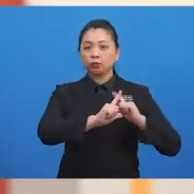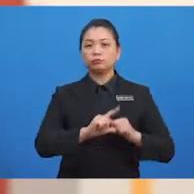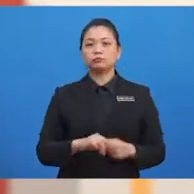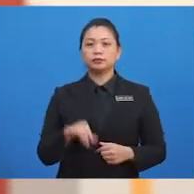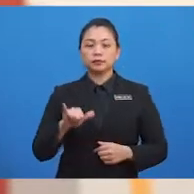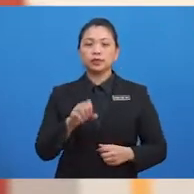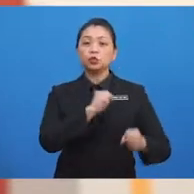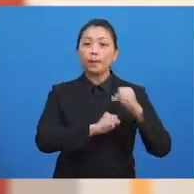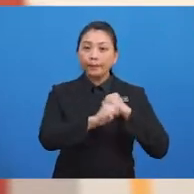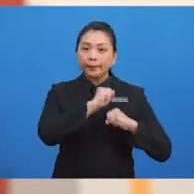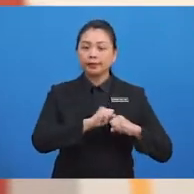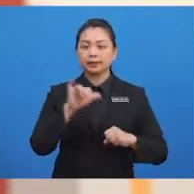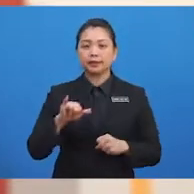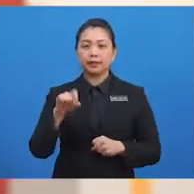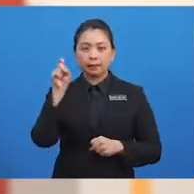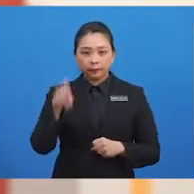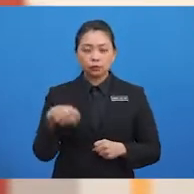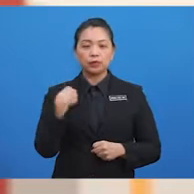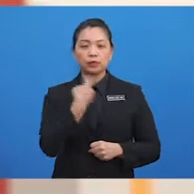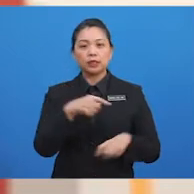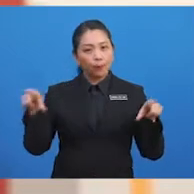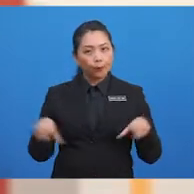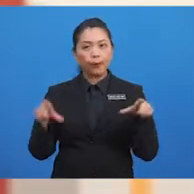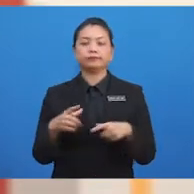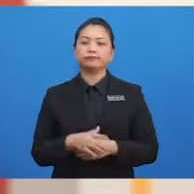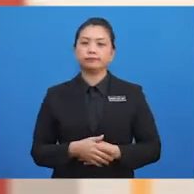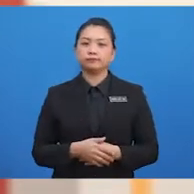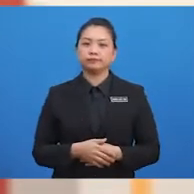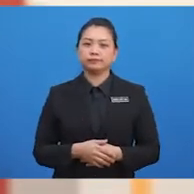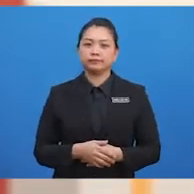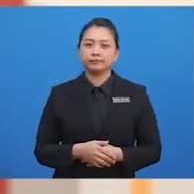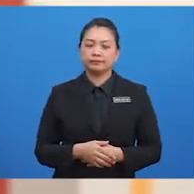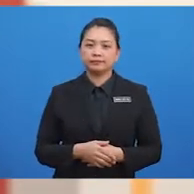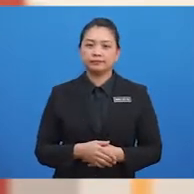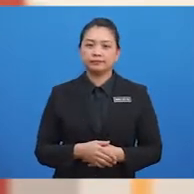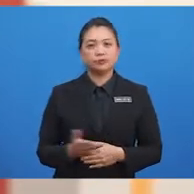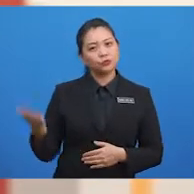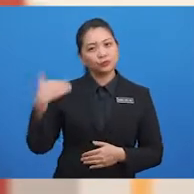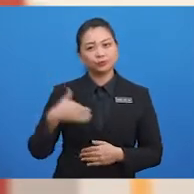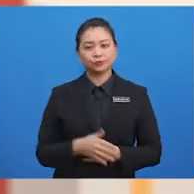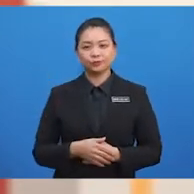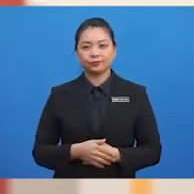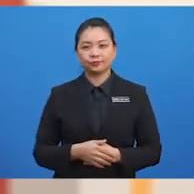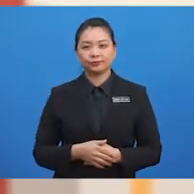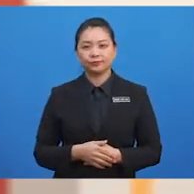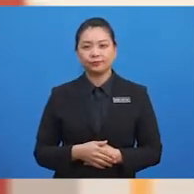bersopan yang kita patut lakukan. Jom lakonkan.